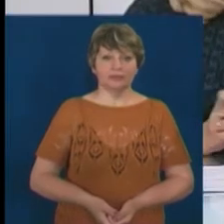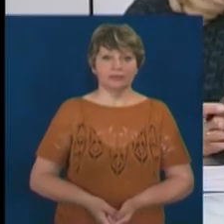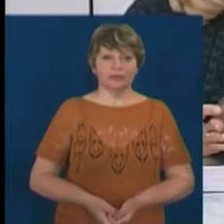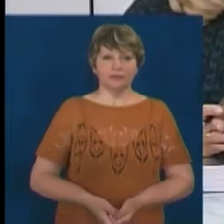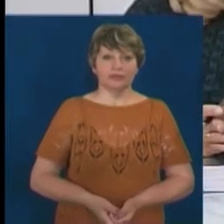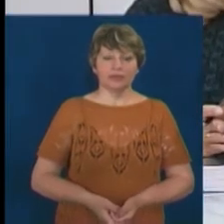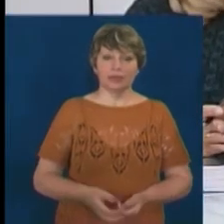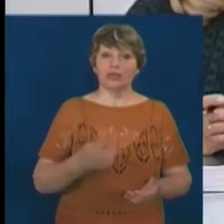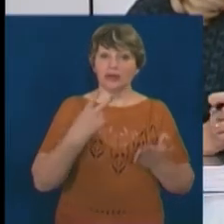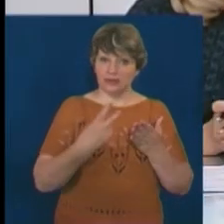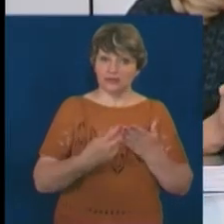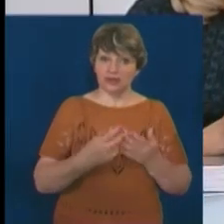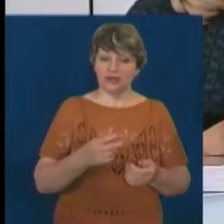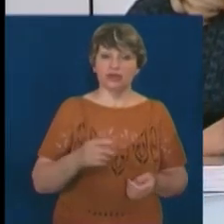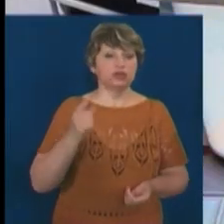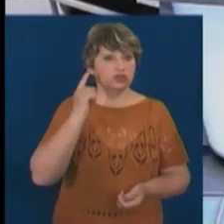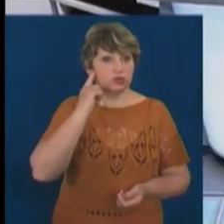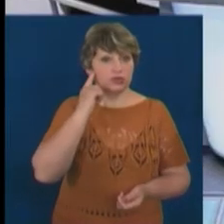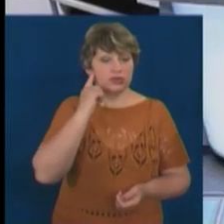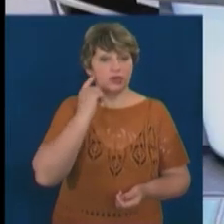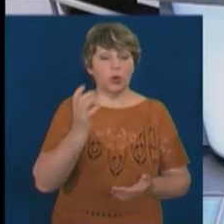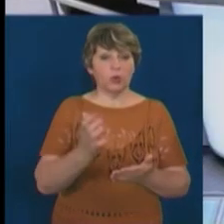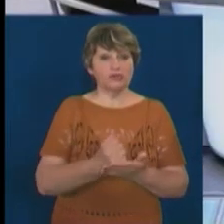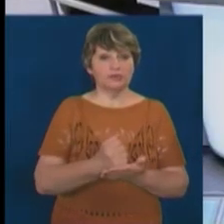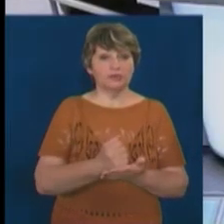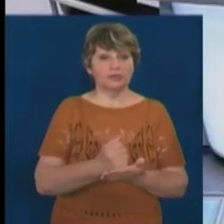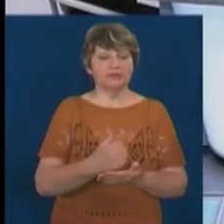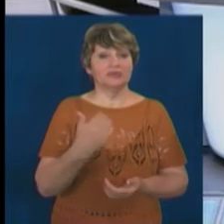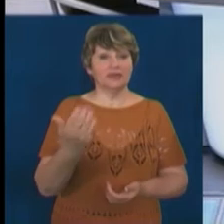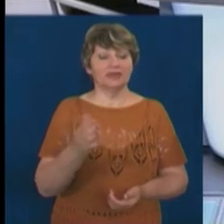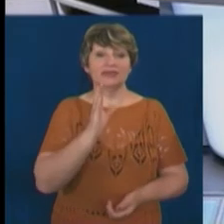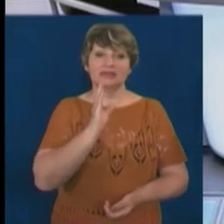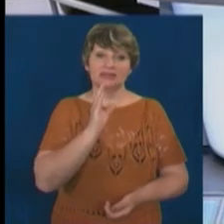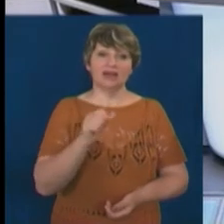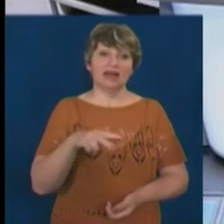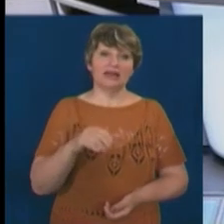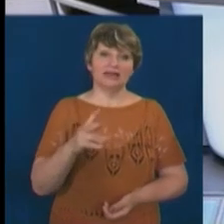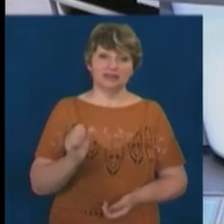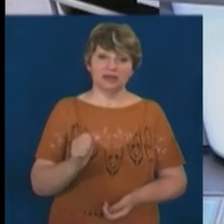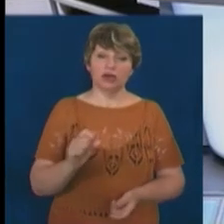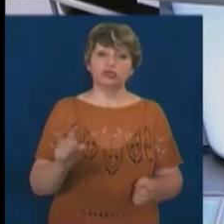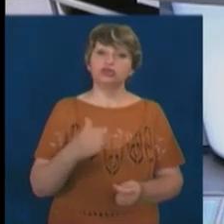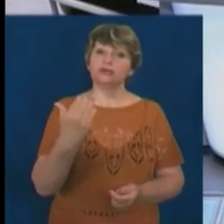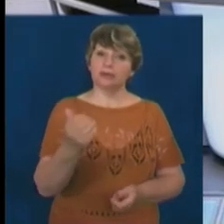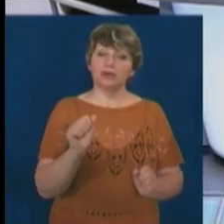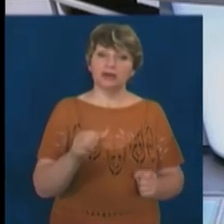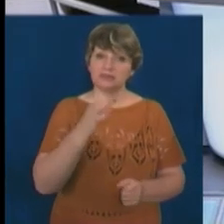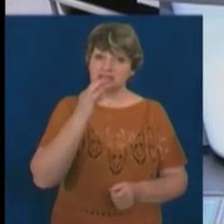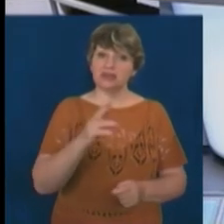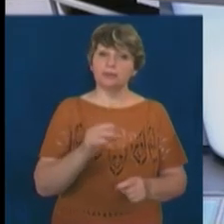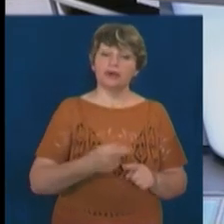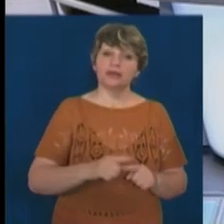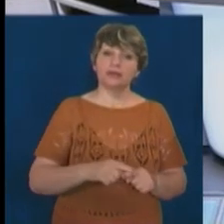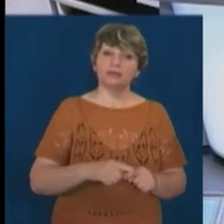Ну, от, власне, ми чули складові рецепти успіху пані Аліни. Що би ви могли прокоментувати з приводу цього?